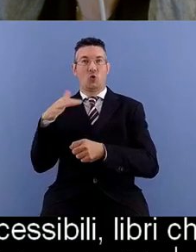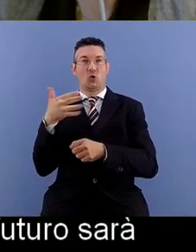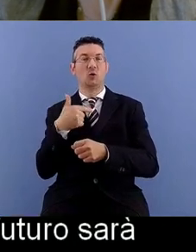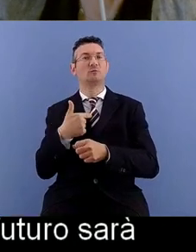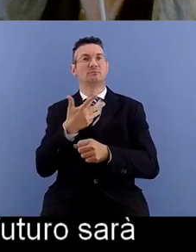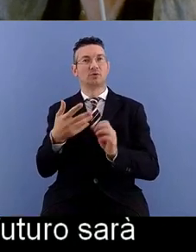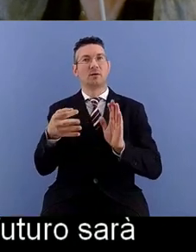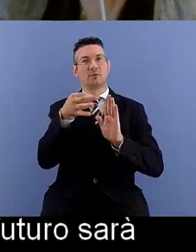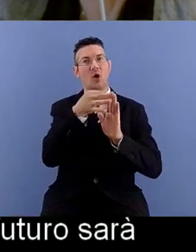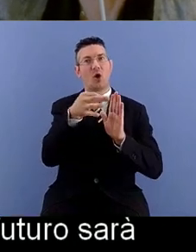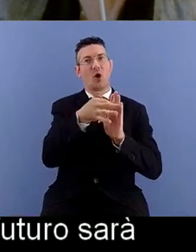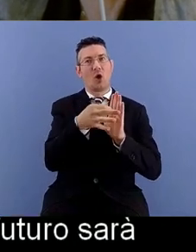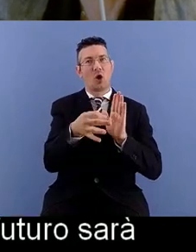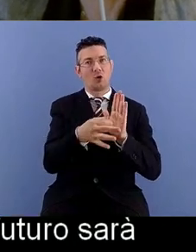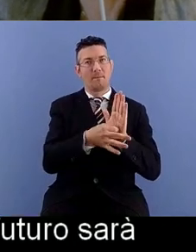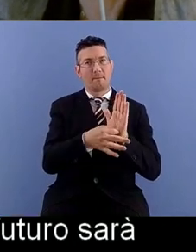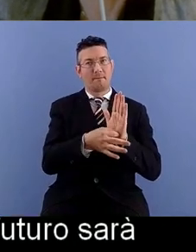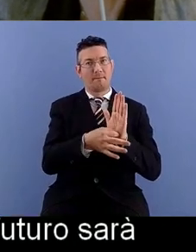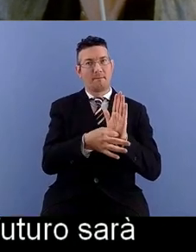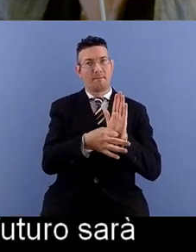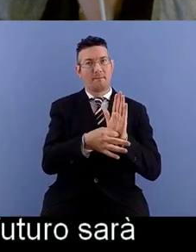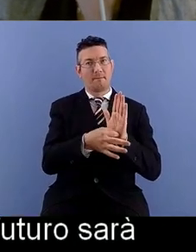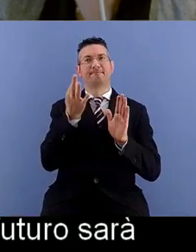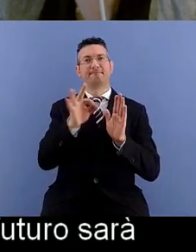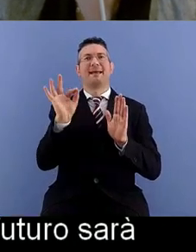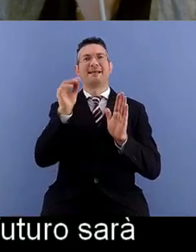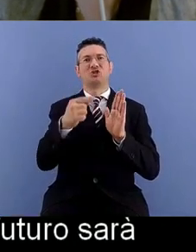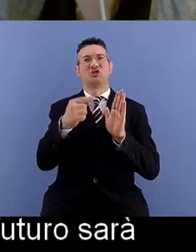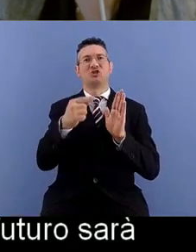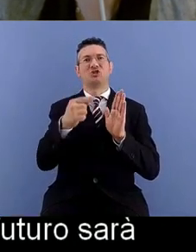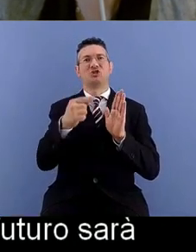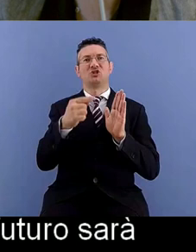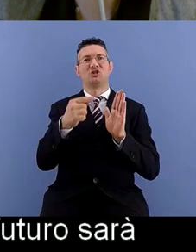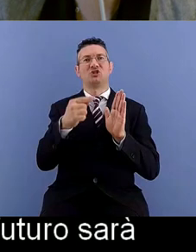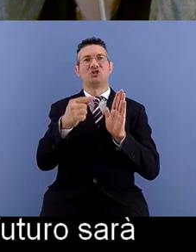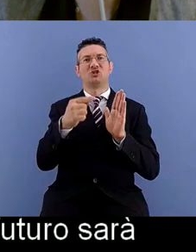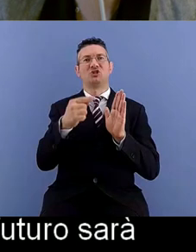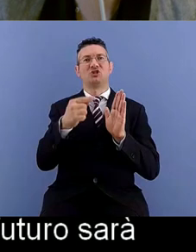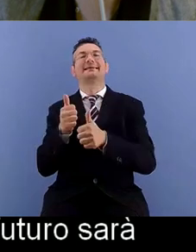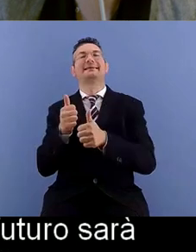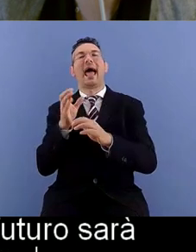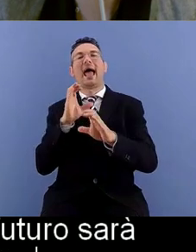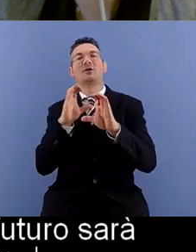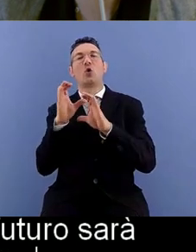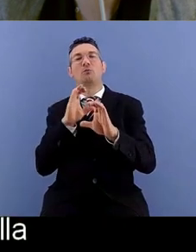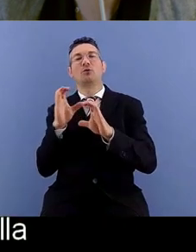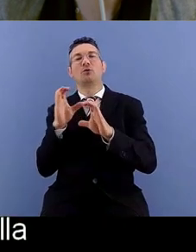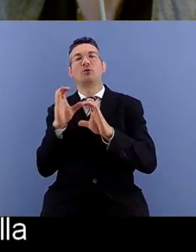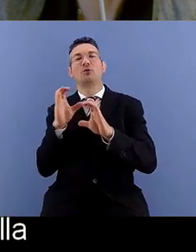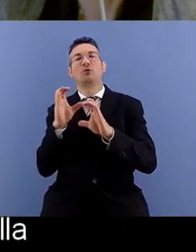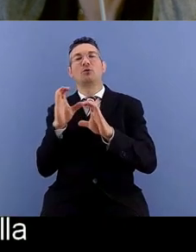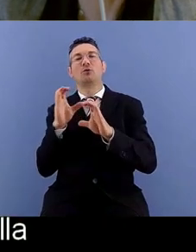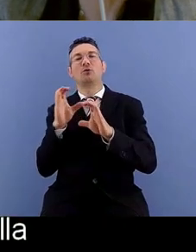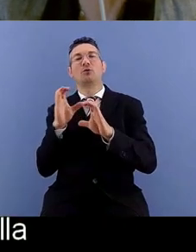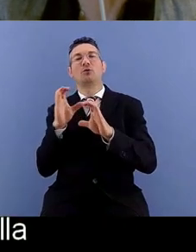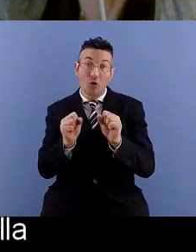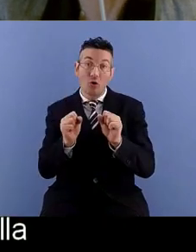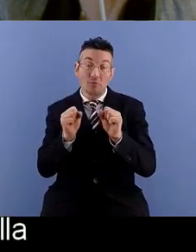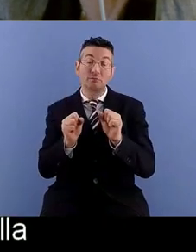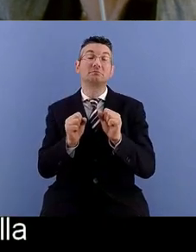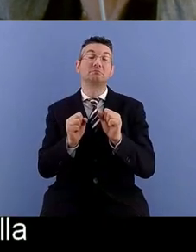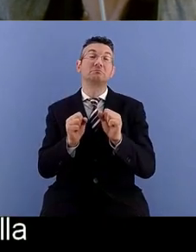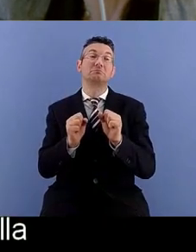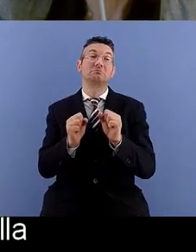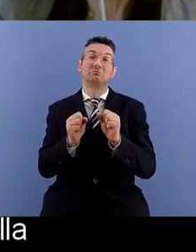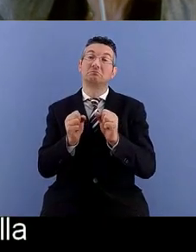per lo specifico del design della comunicazione possono esserci come strumento di guida di